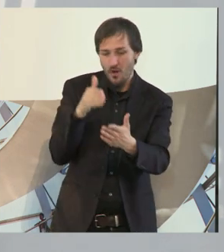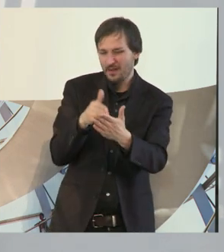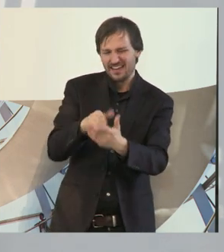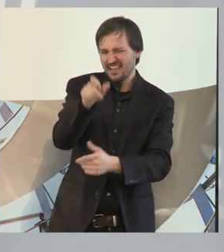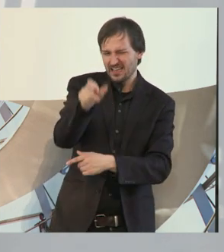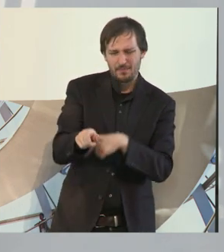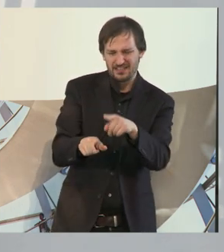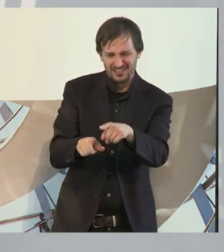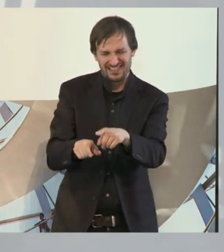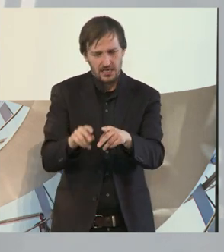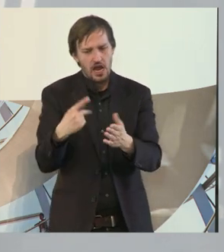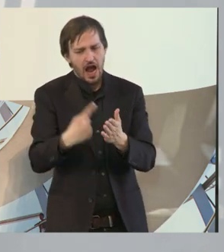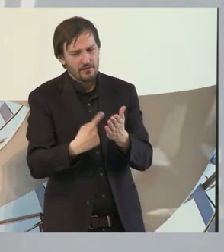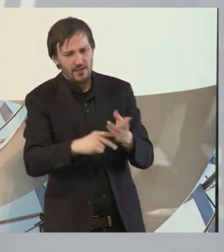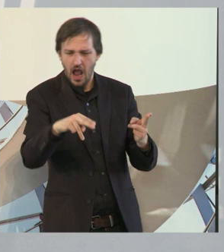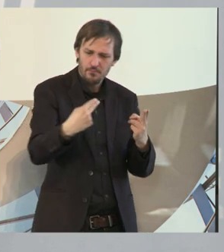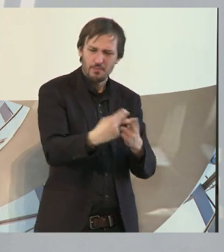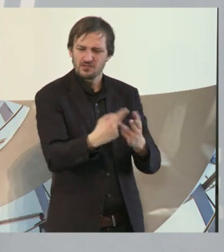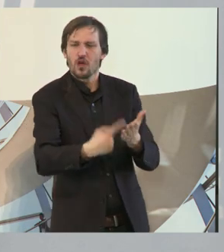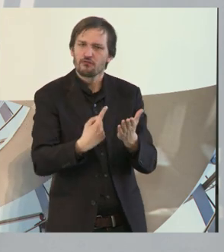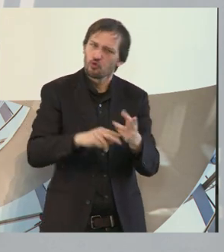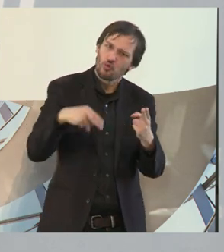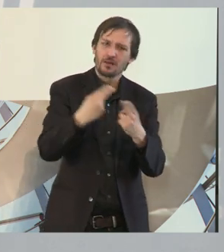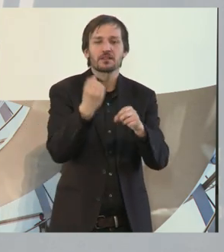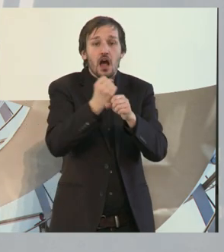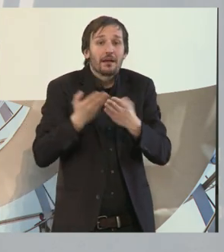diesen Anforderungen an. Das ist also ganz entscheidend.